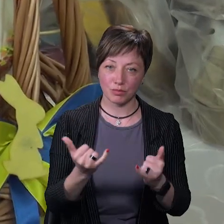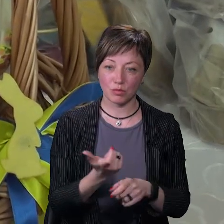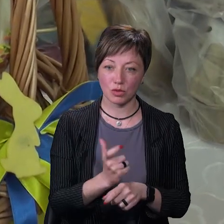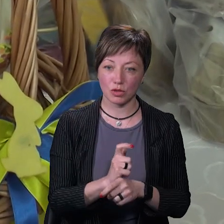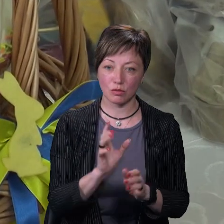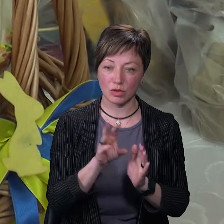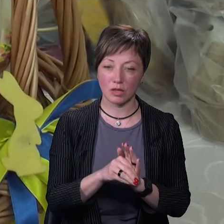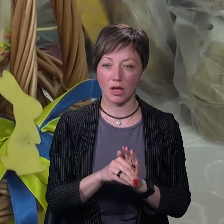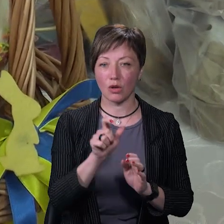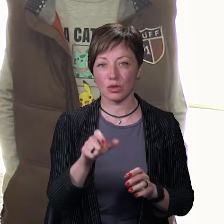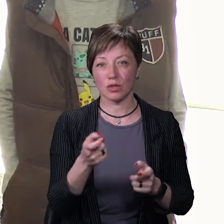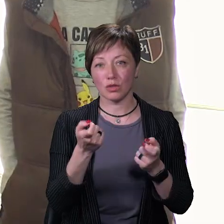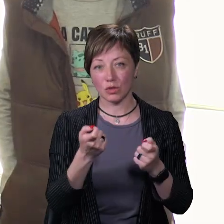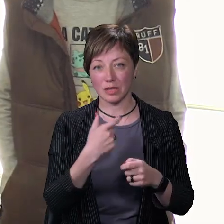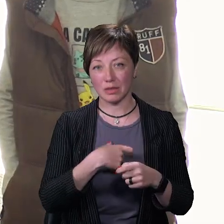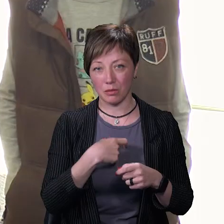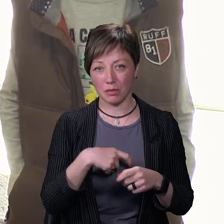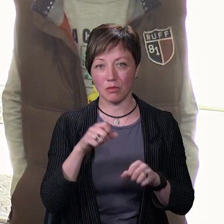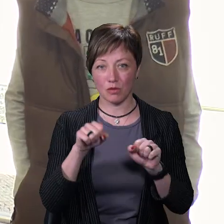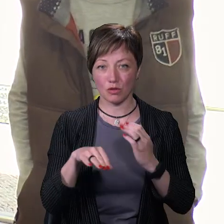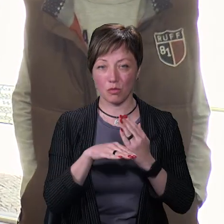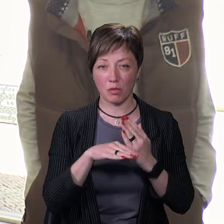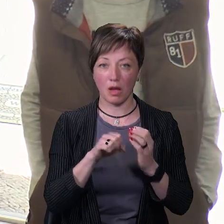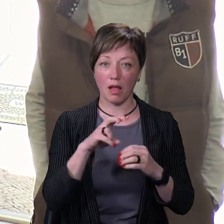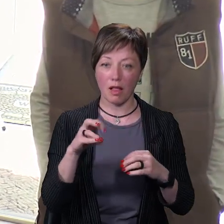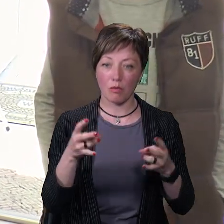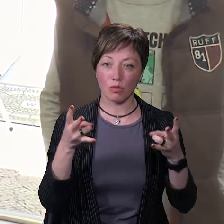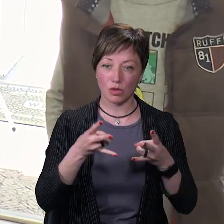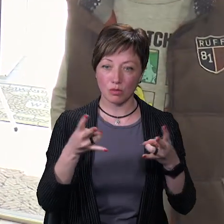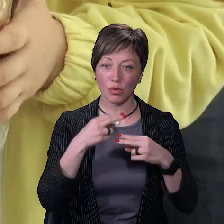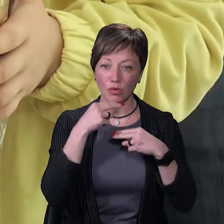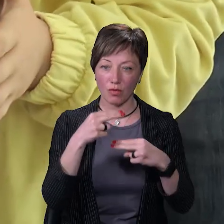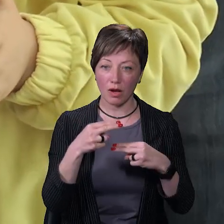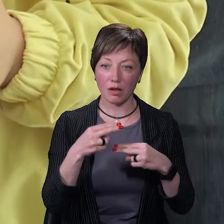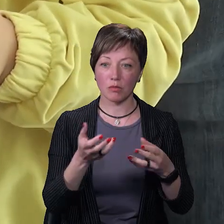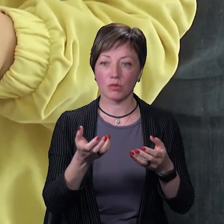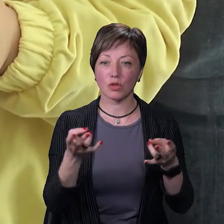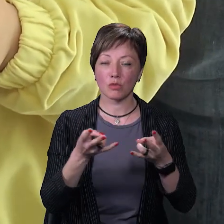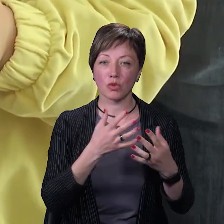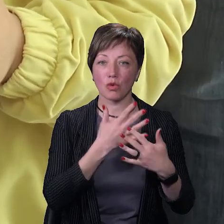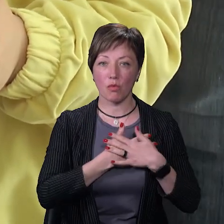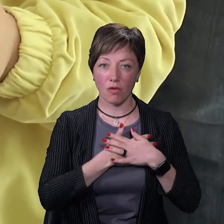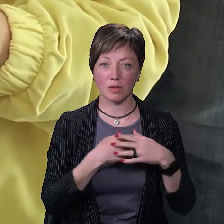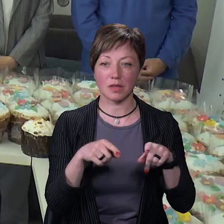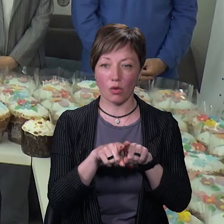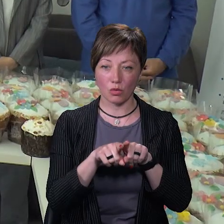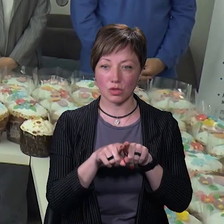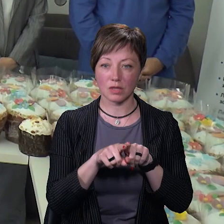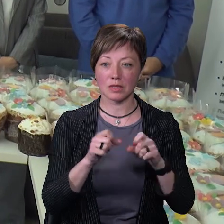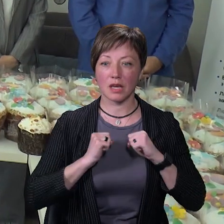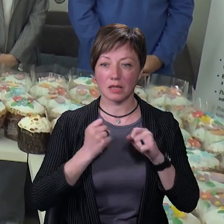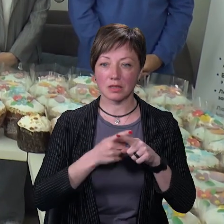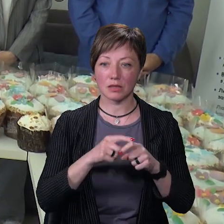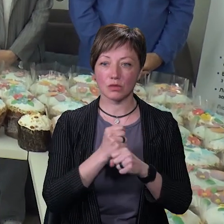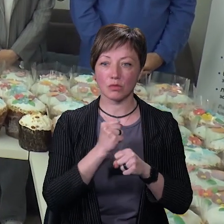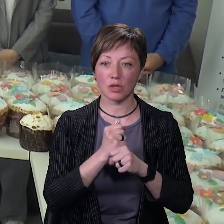покласти. Людина, яка трошки дає самі саму раду, але все одно потребує уваги, потребує любові, то ми також старалися це